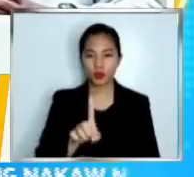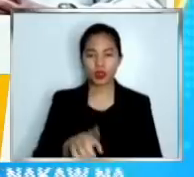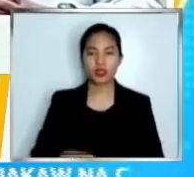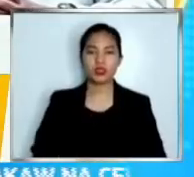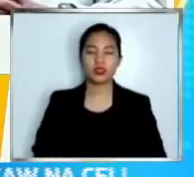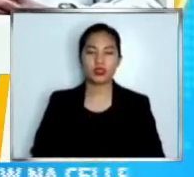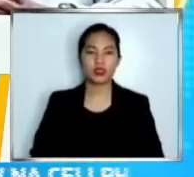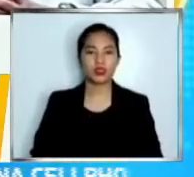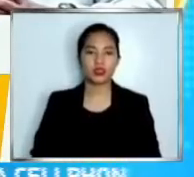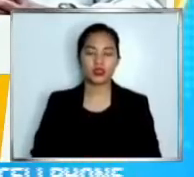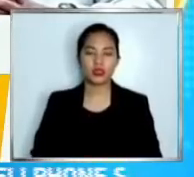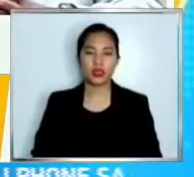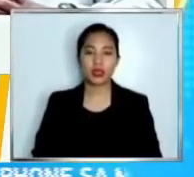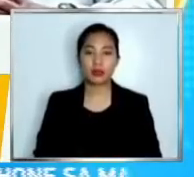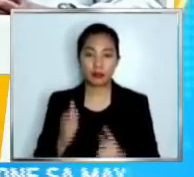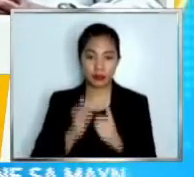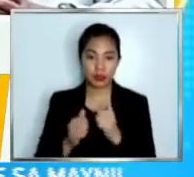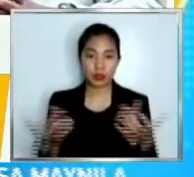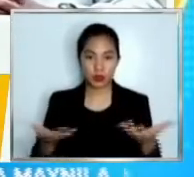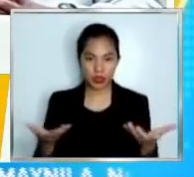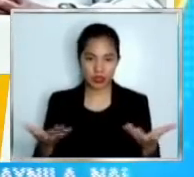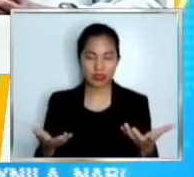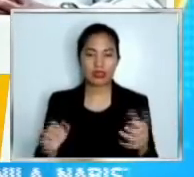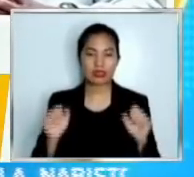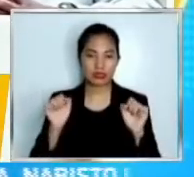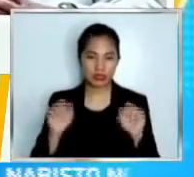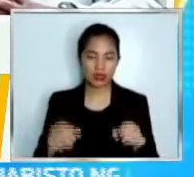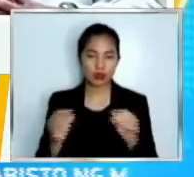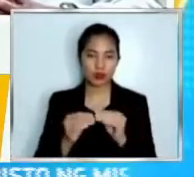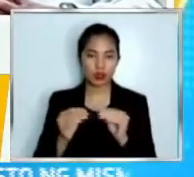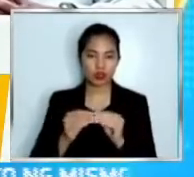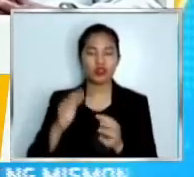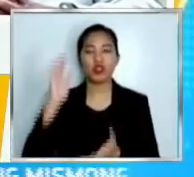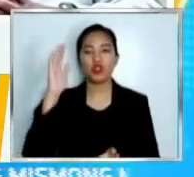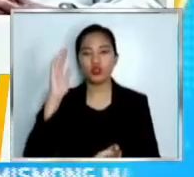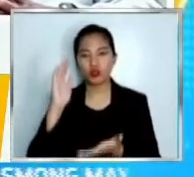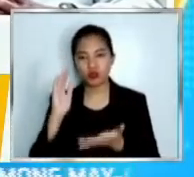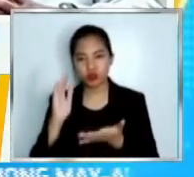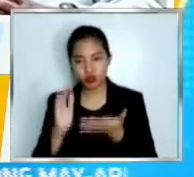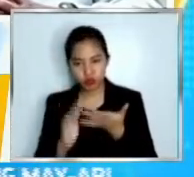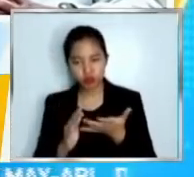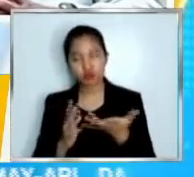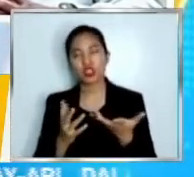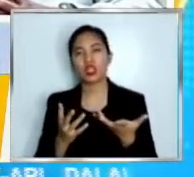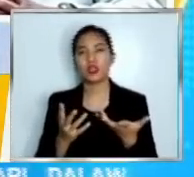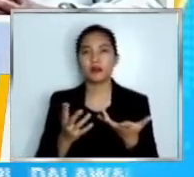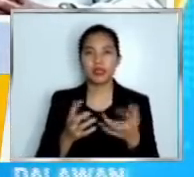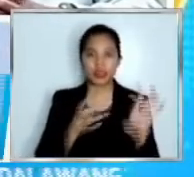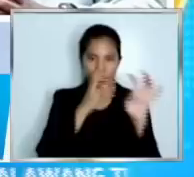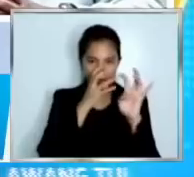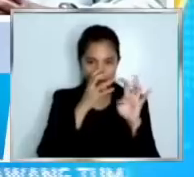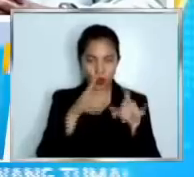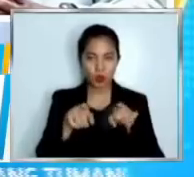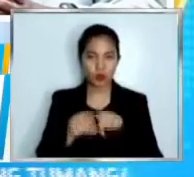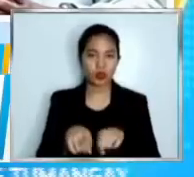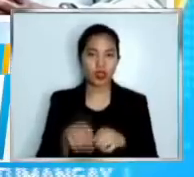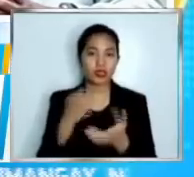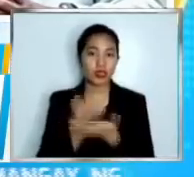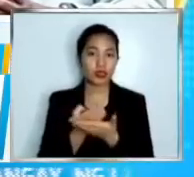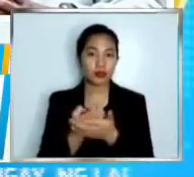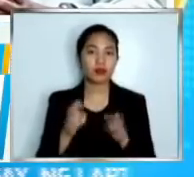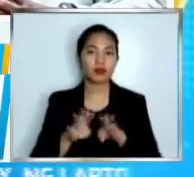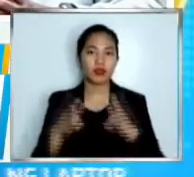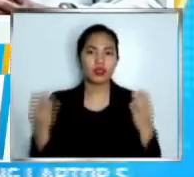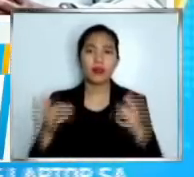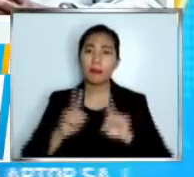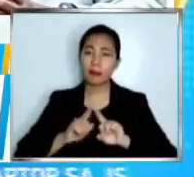ay makakapaglumag pa tayo makakapaglumag na mas balang bahagi ng ating ekonomiya pero sa gitna ng lahat ng